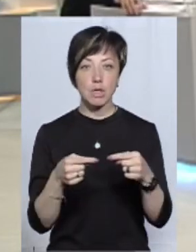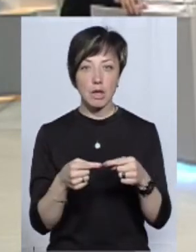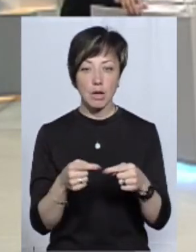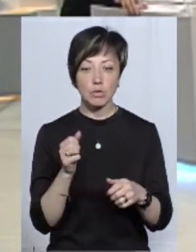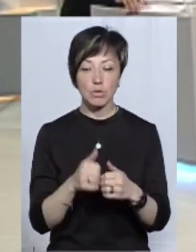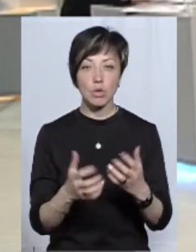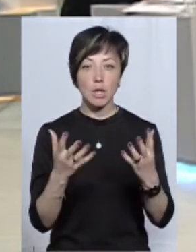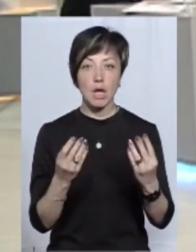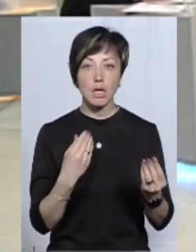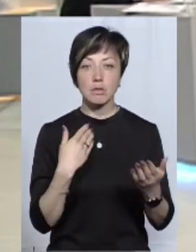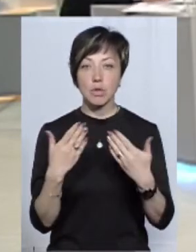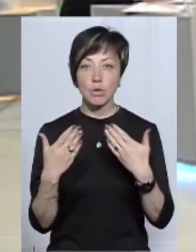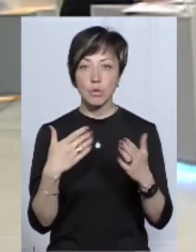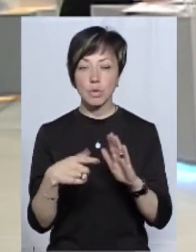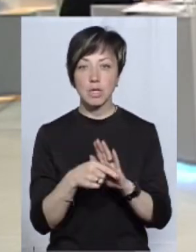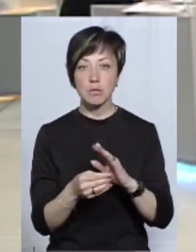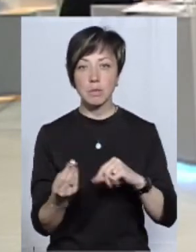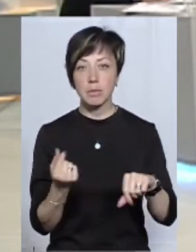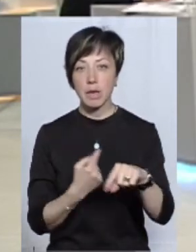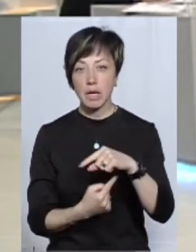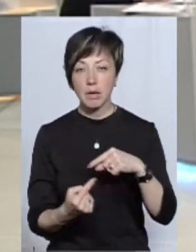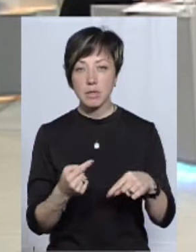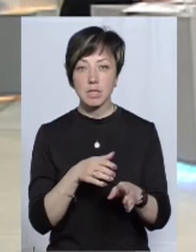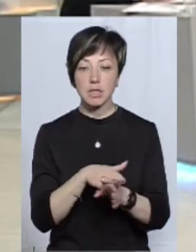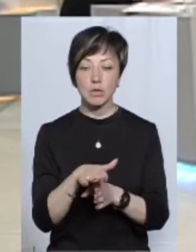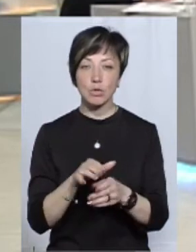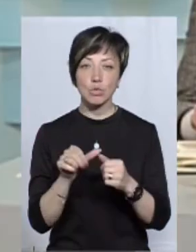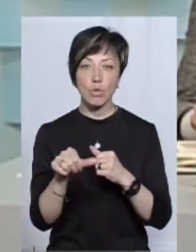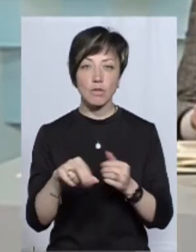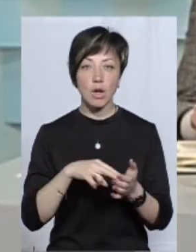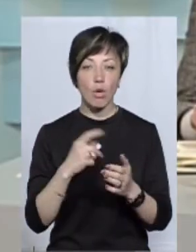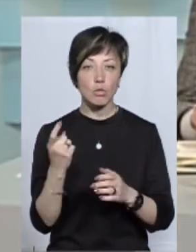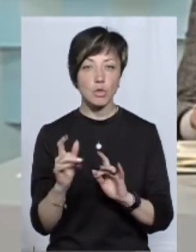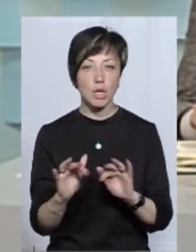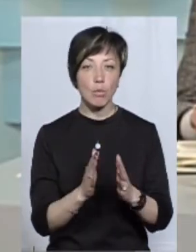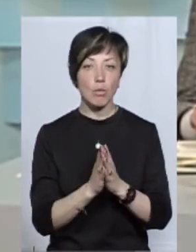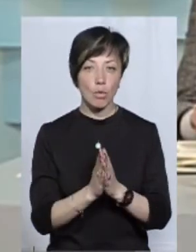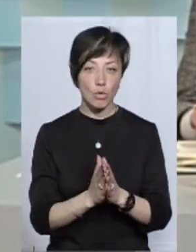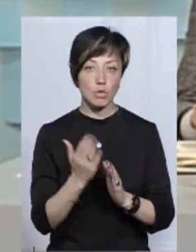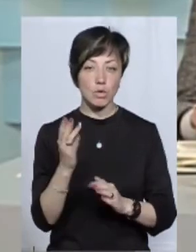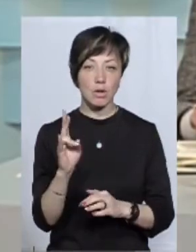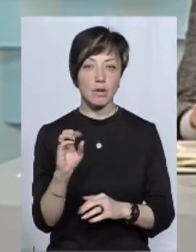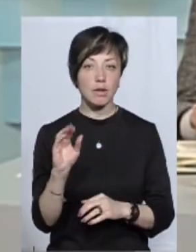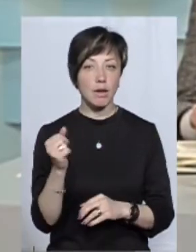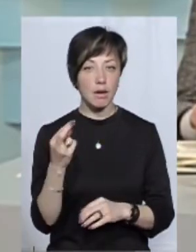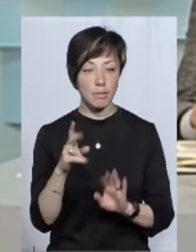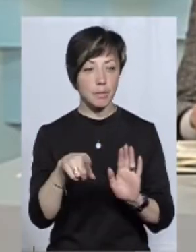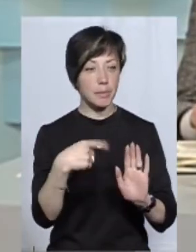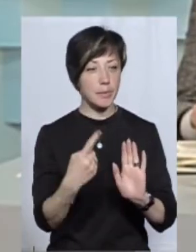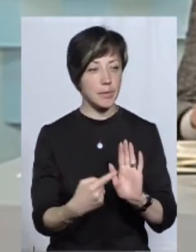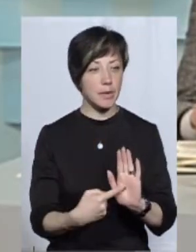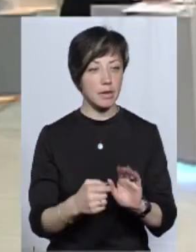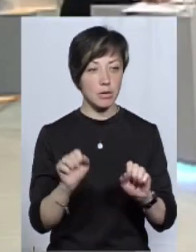ледь не щодня, спілкуються із підприємцями, із тими, хто здійснює зовнішню економічну діяльність. Прошу, пані Наталі, можете ставити